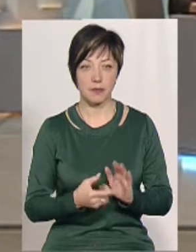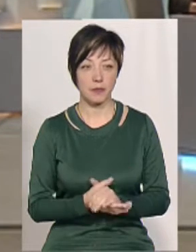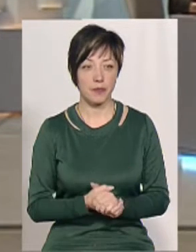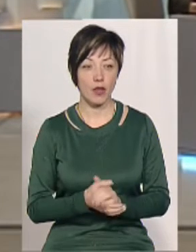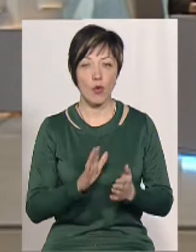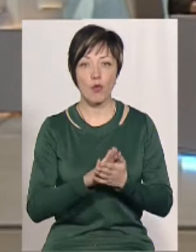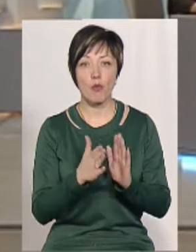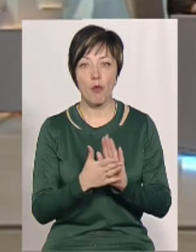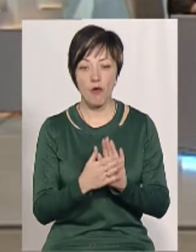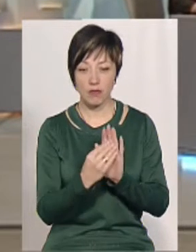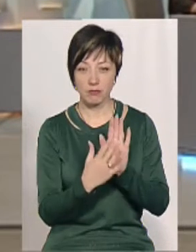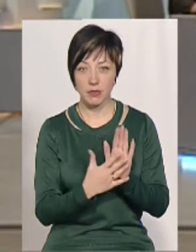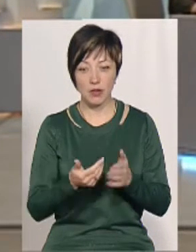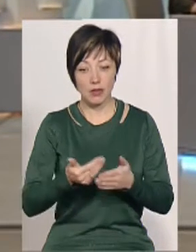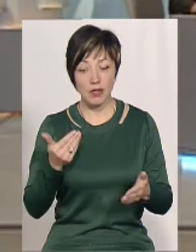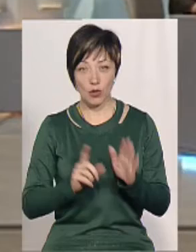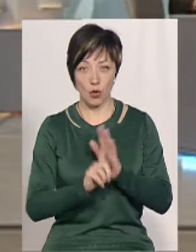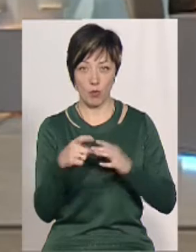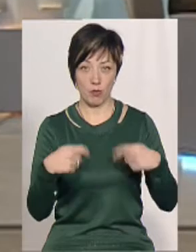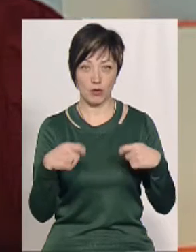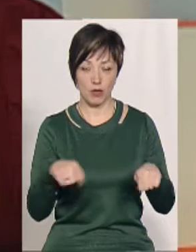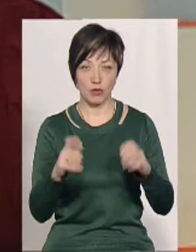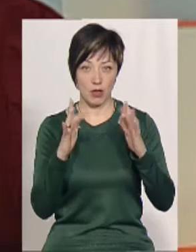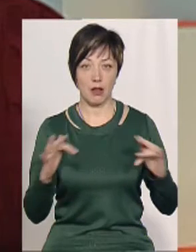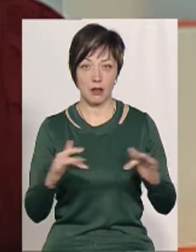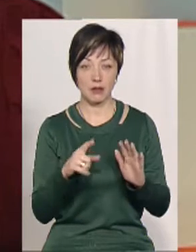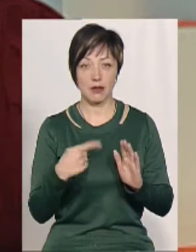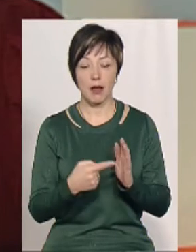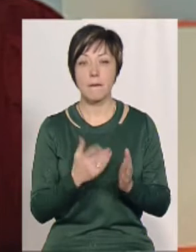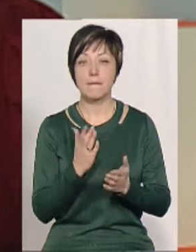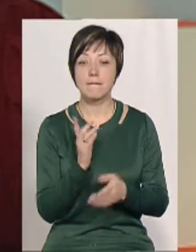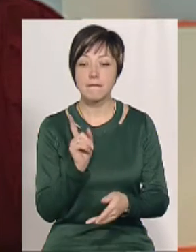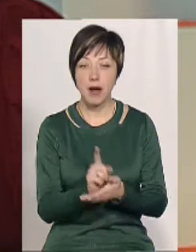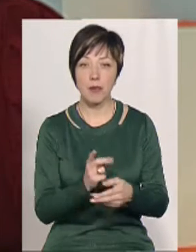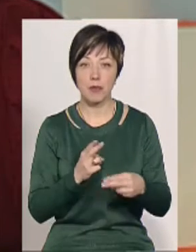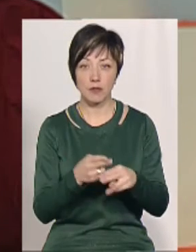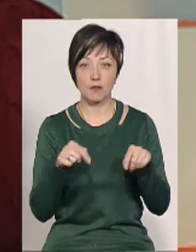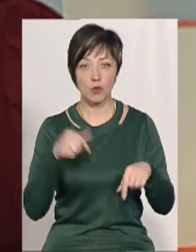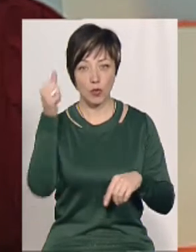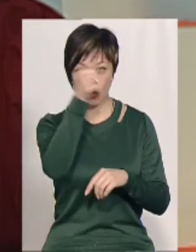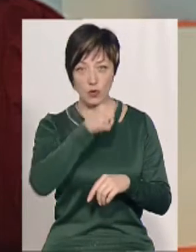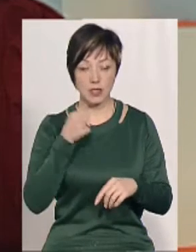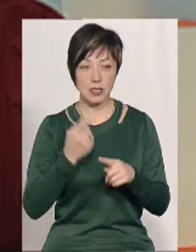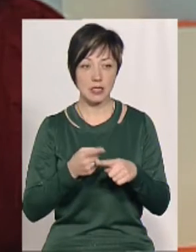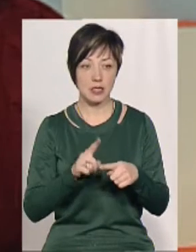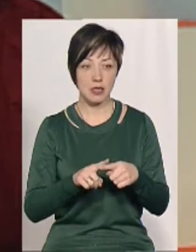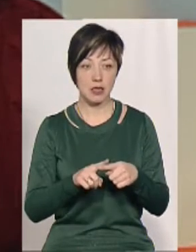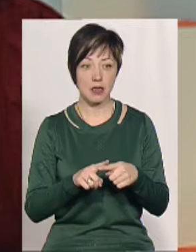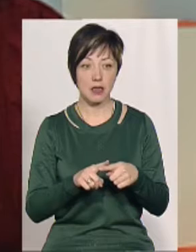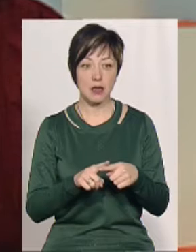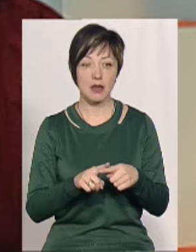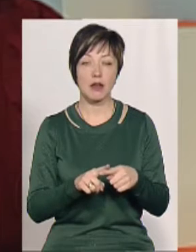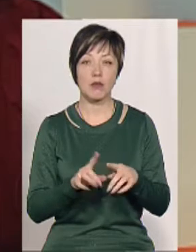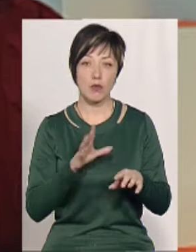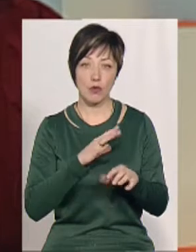Якісь умови ставити ще до початку реалізації? Ну, маємо упереджати. В цьому році це обійшлося, як то кажуть,